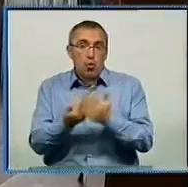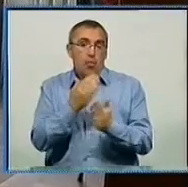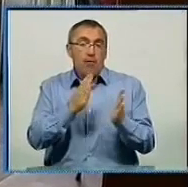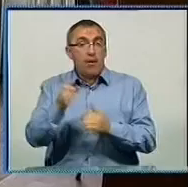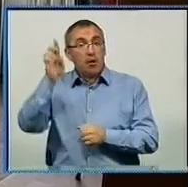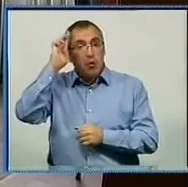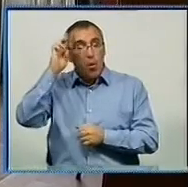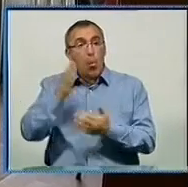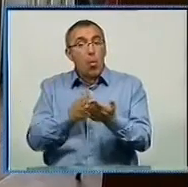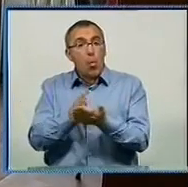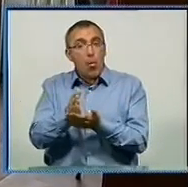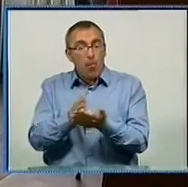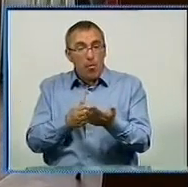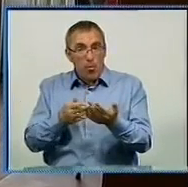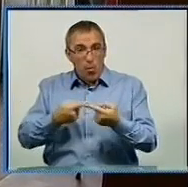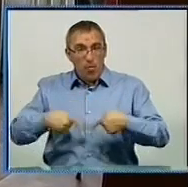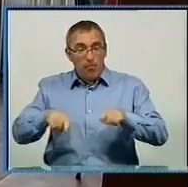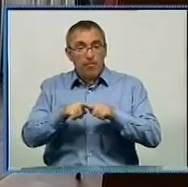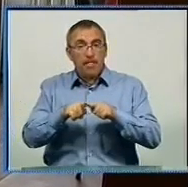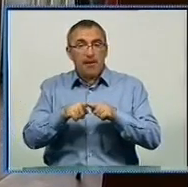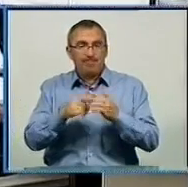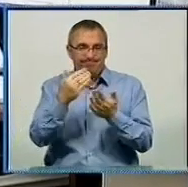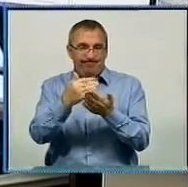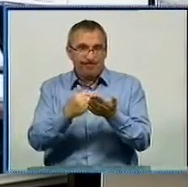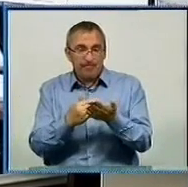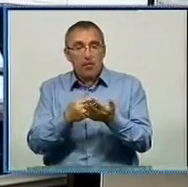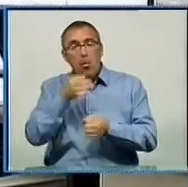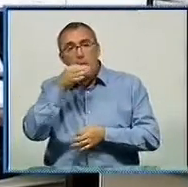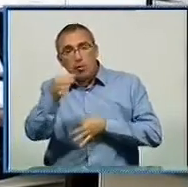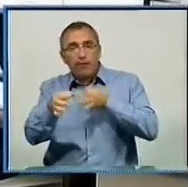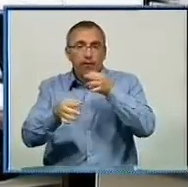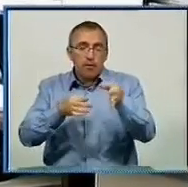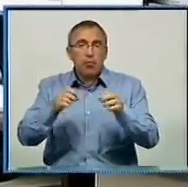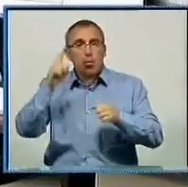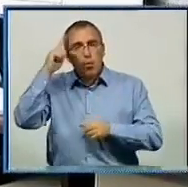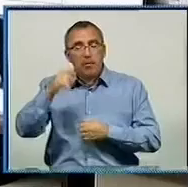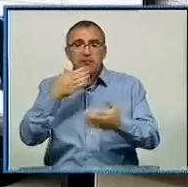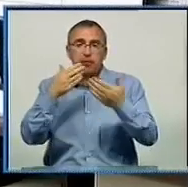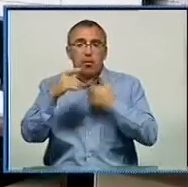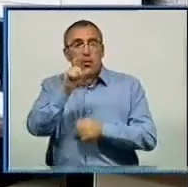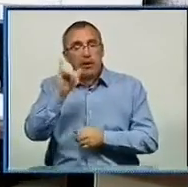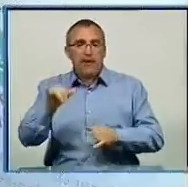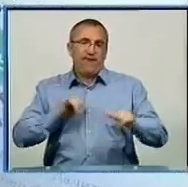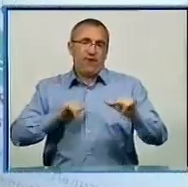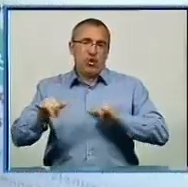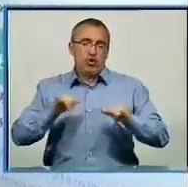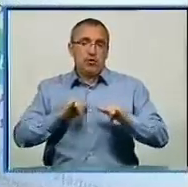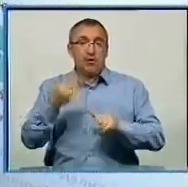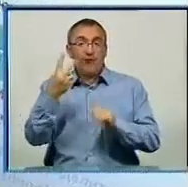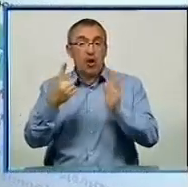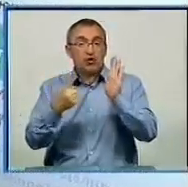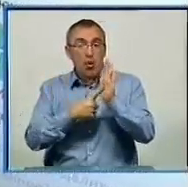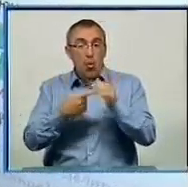Державні управління перевіряли за кількома критеріями. Вичерпність відповідів, вміння спілкуватися з людьми та вічливість. З 26